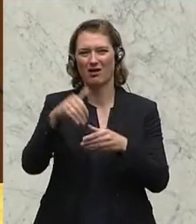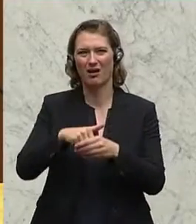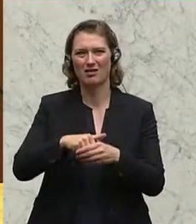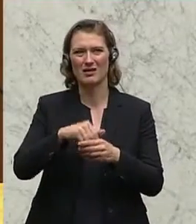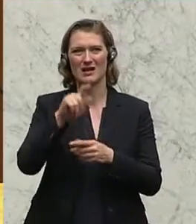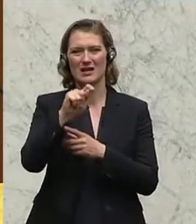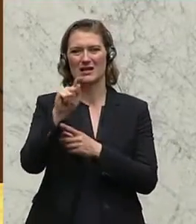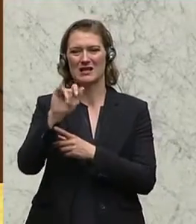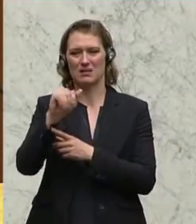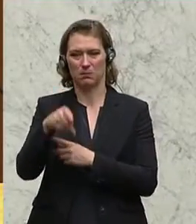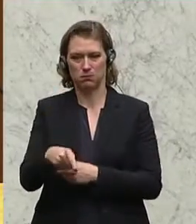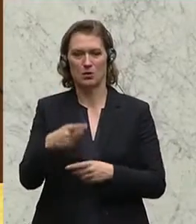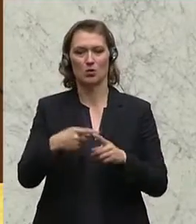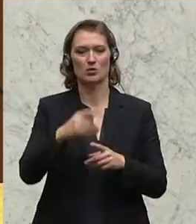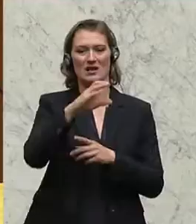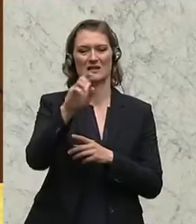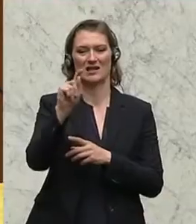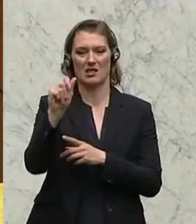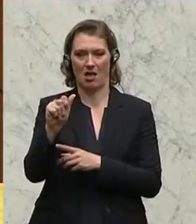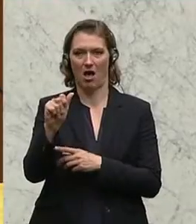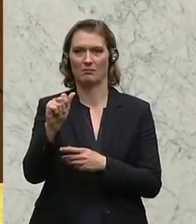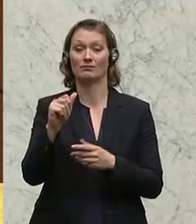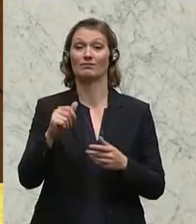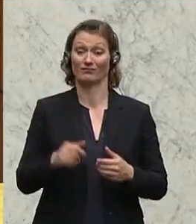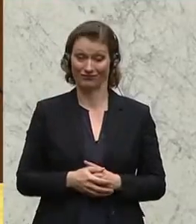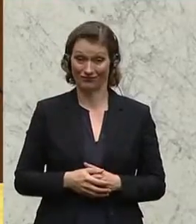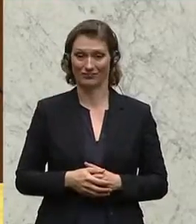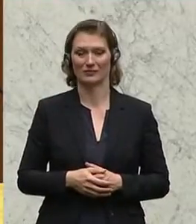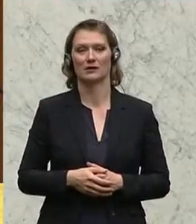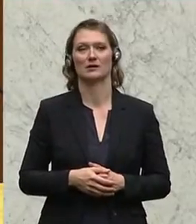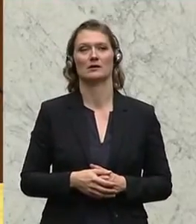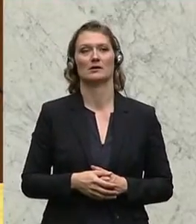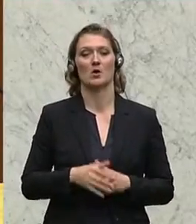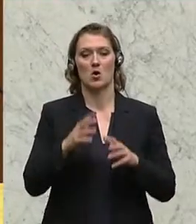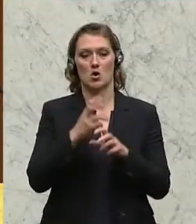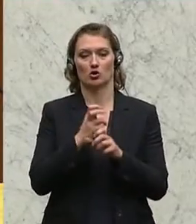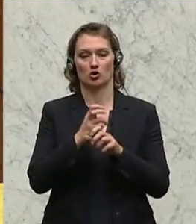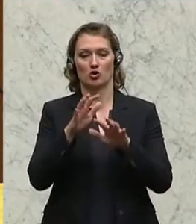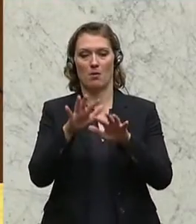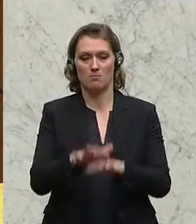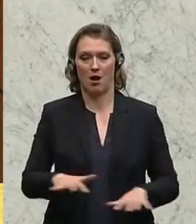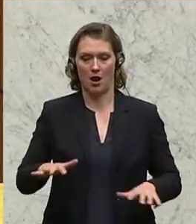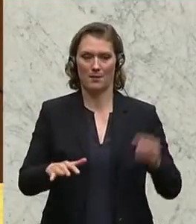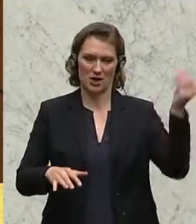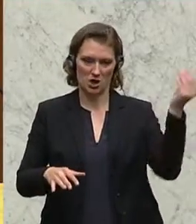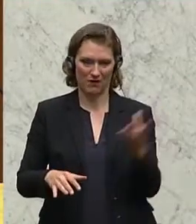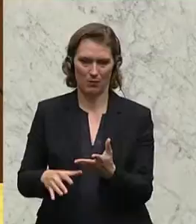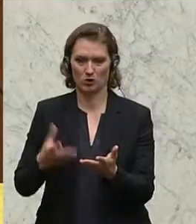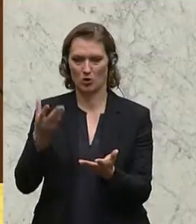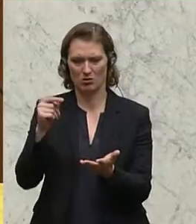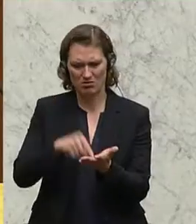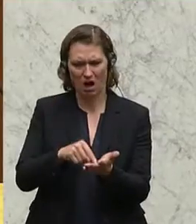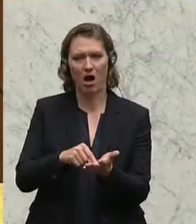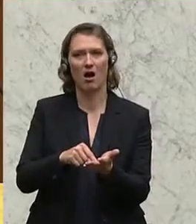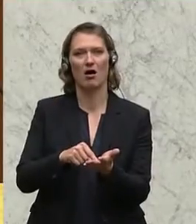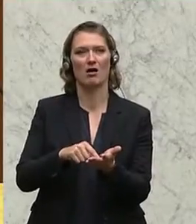für CETA waren. Auf der einen Seite hat Phil Hogan das österreichische Parlament damals informiert, also jetzt hier noch